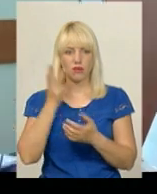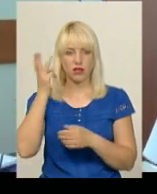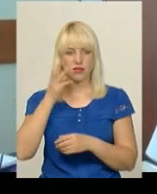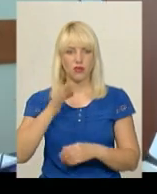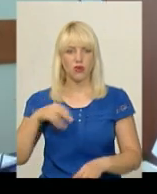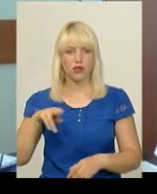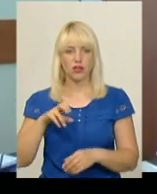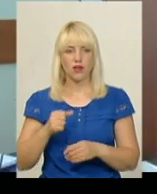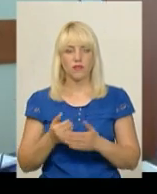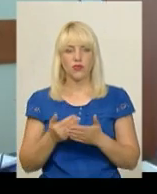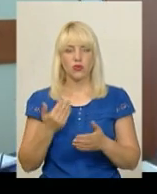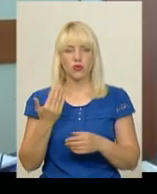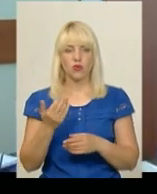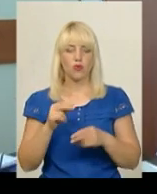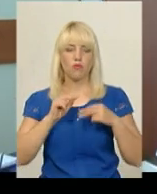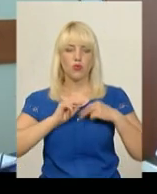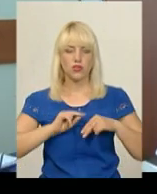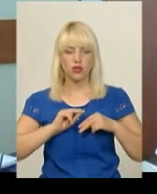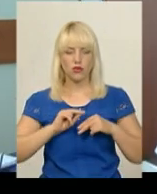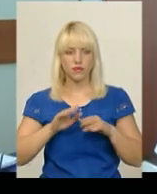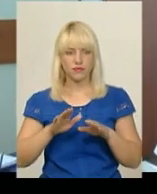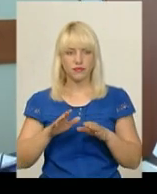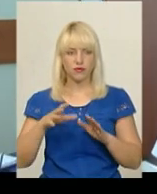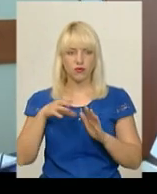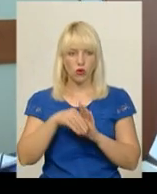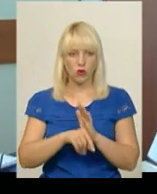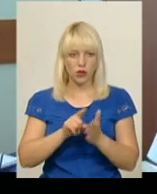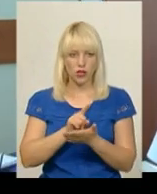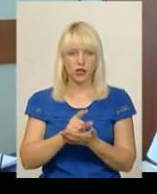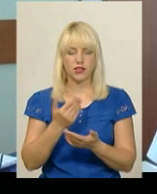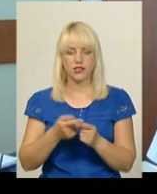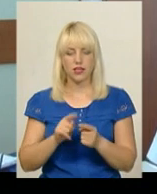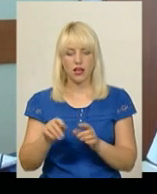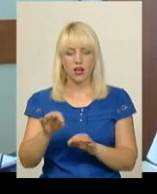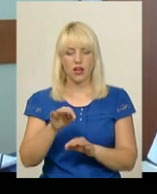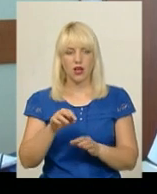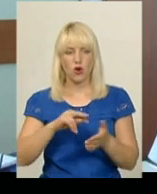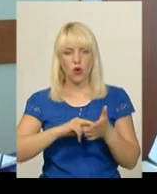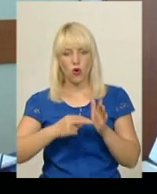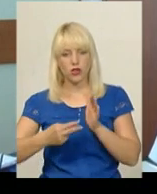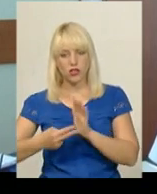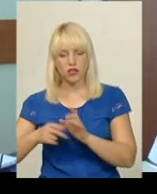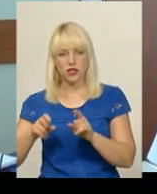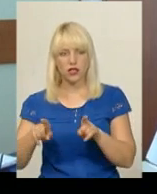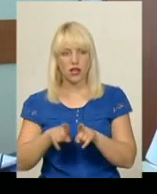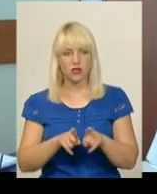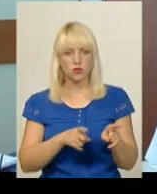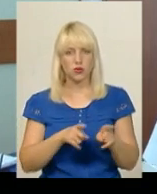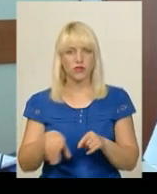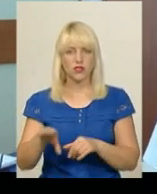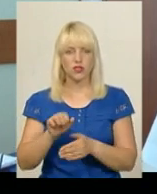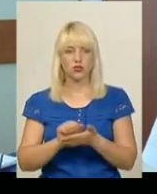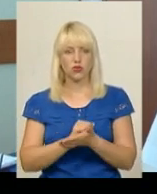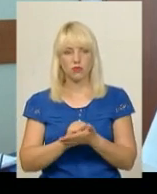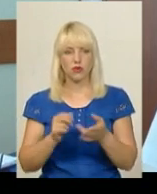До його посадових обов'язків входила координація, а також підготовка всіх документів,